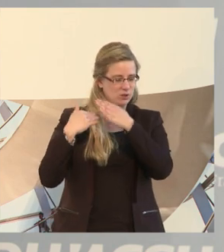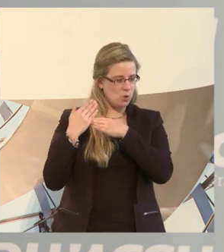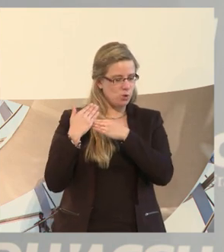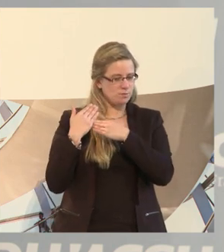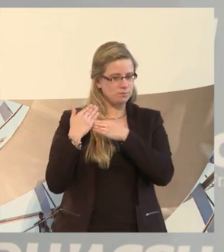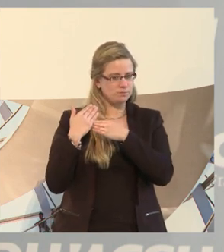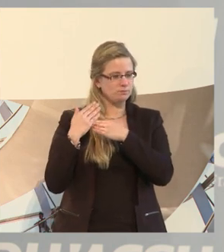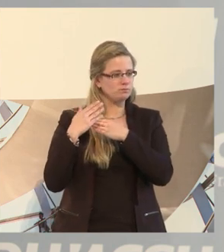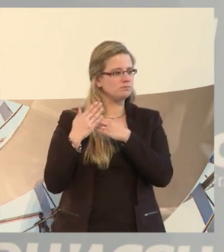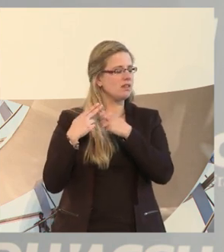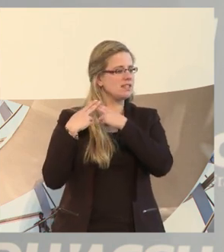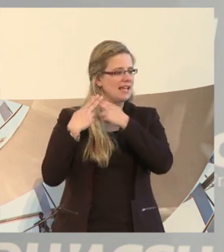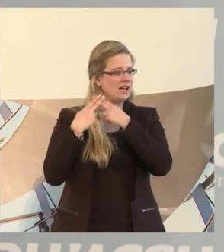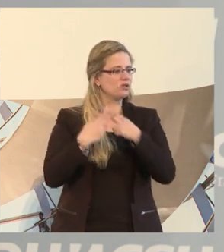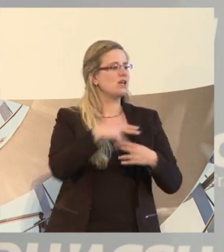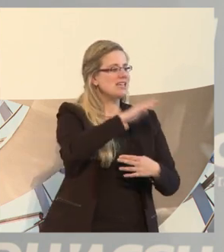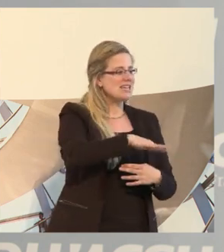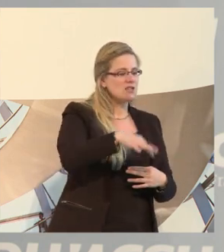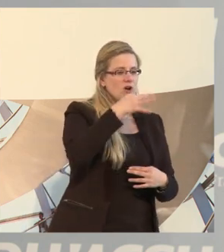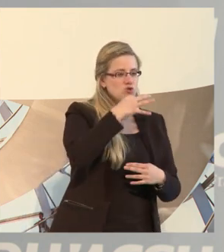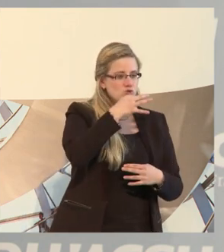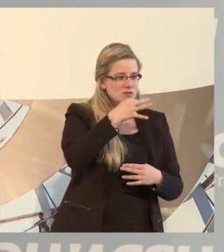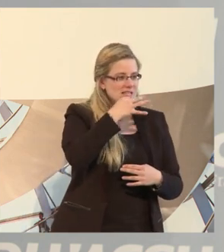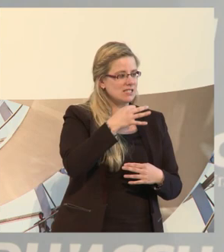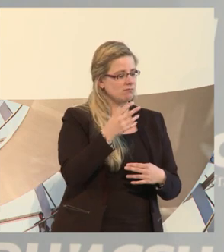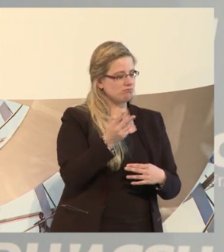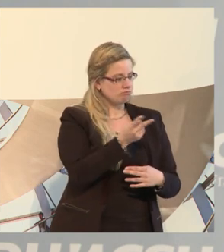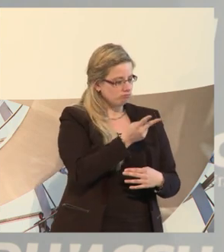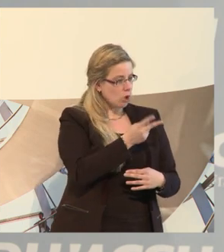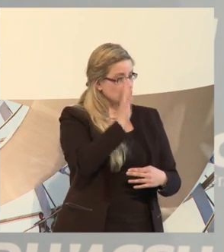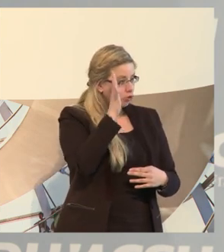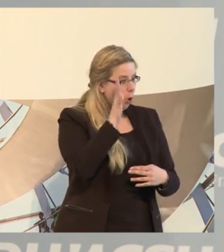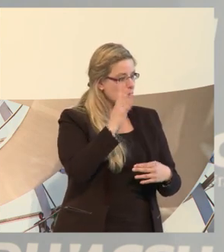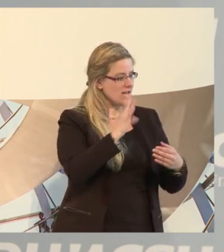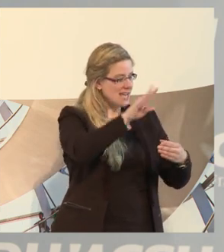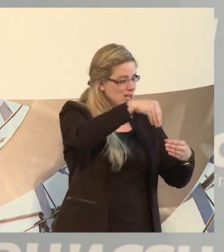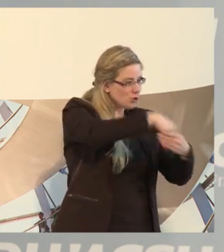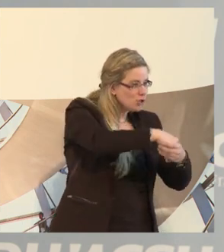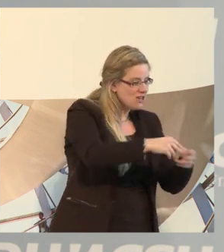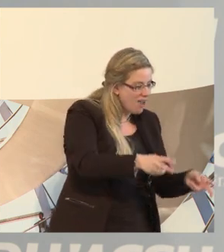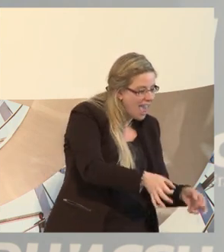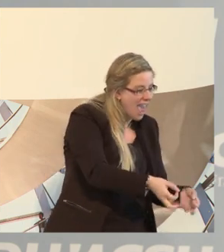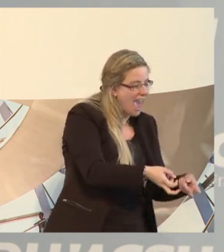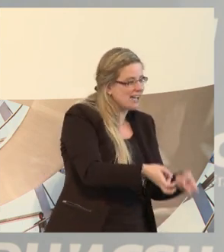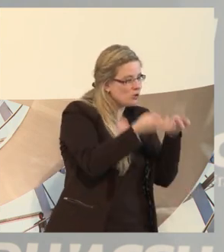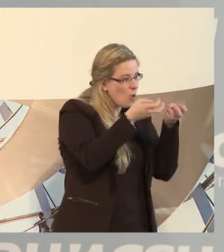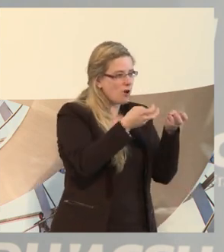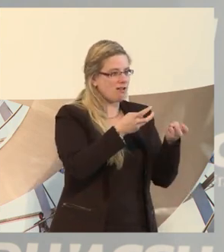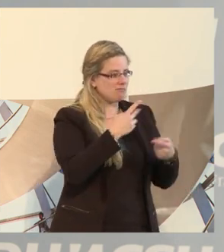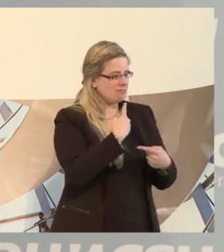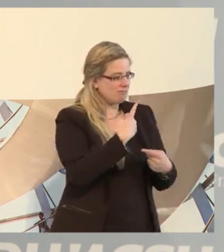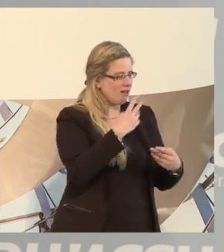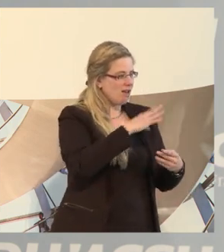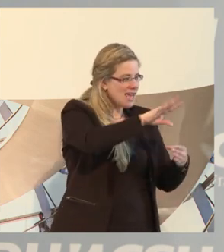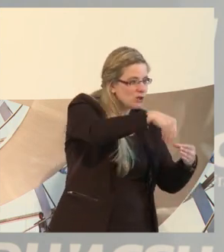worden, von Kindern und Jugendlichen, die inklusiv schon erzogen und beschult wurden und die jetzt selbstverständlich erwarten,